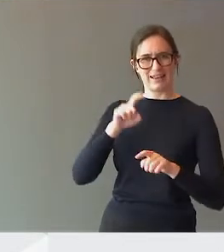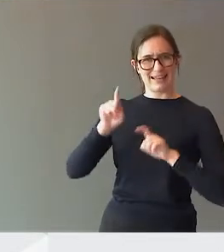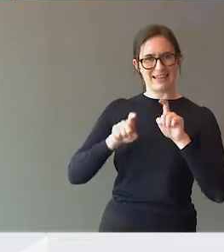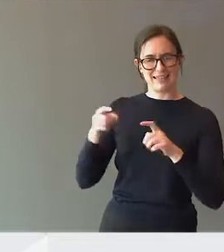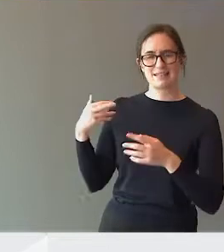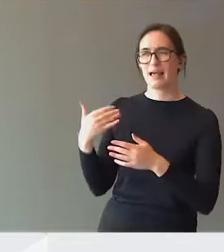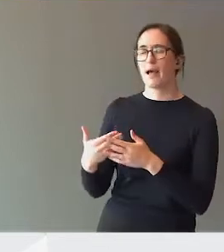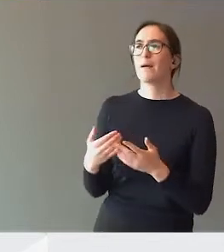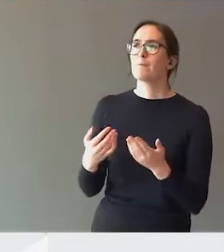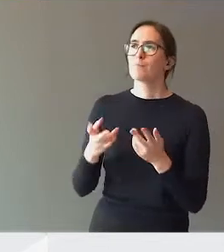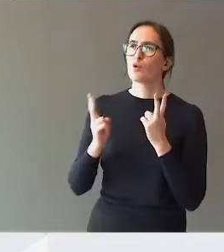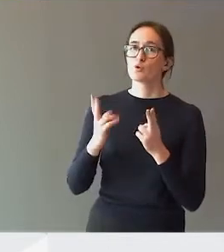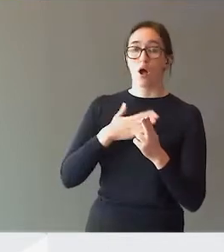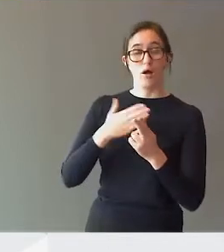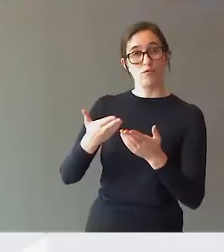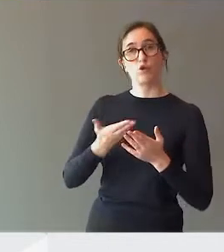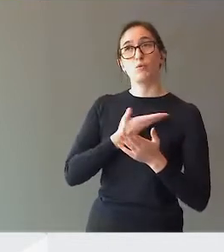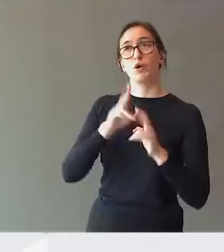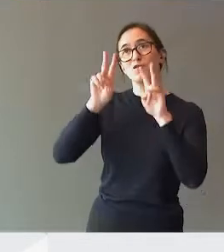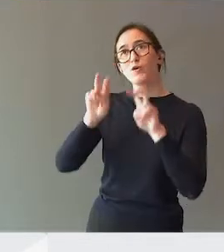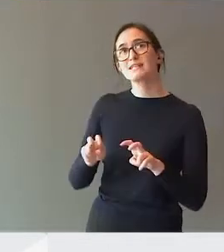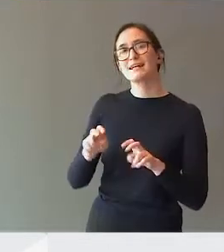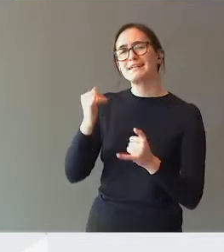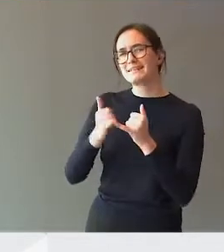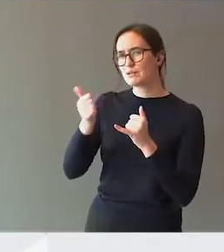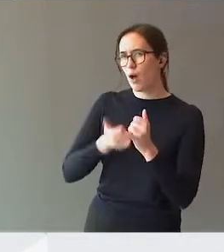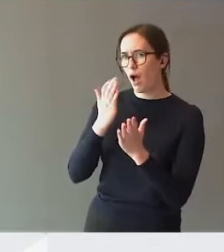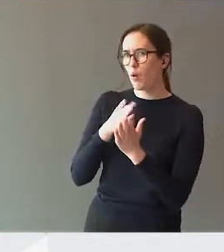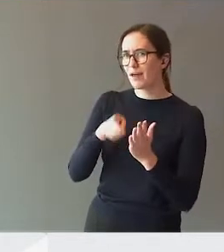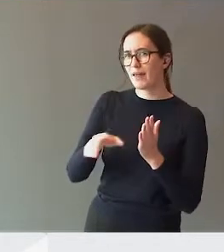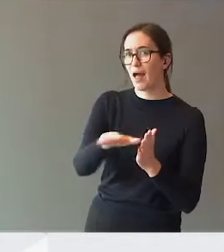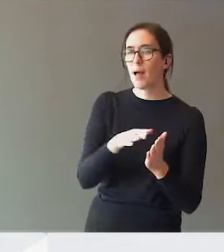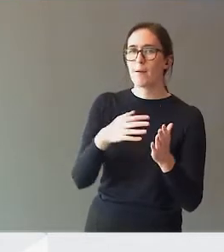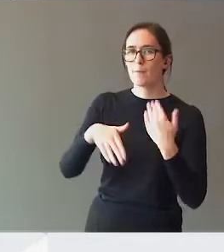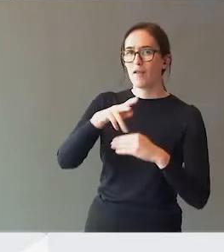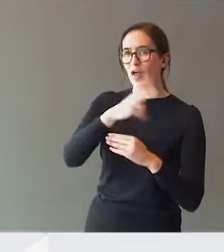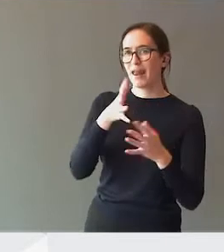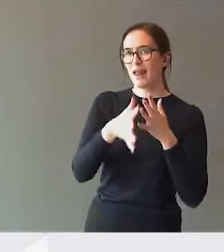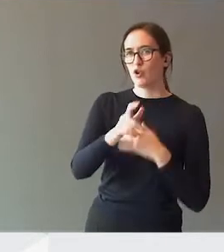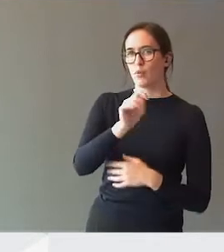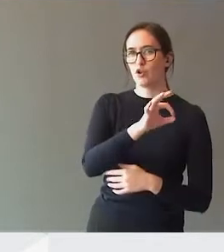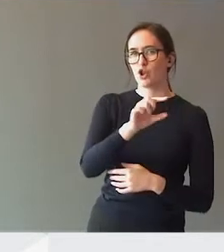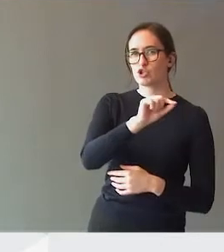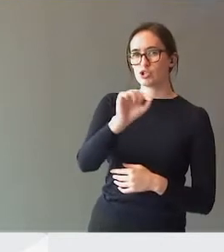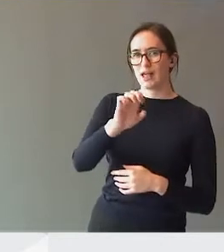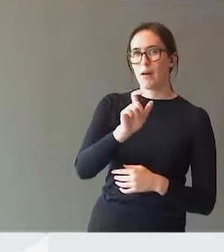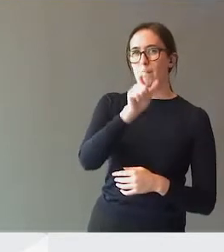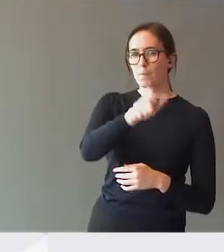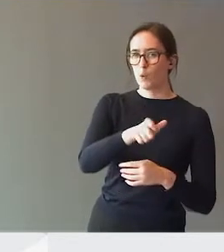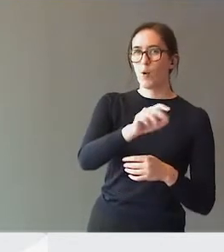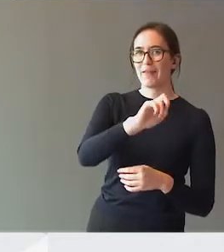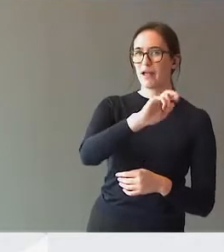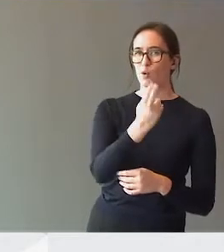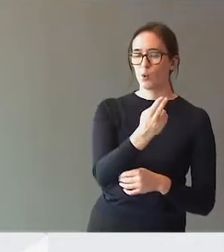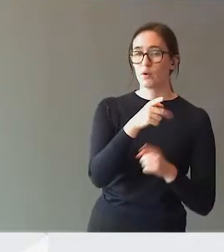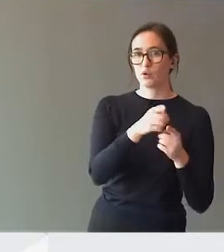Og så har vi også fått mye forskning på de siste årene, blant annet med Tøsterbro, Venterny, som viser at den segregeringen